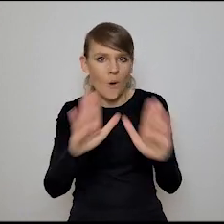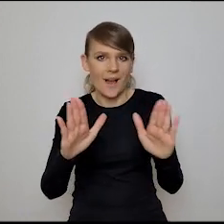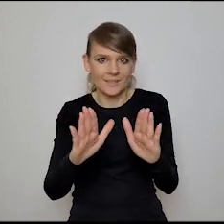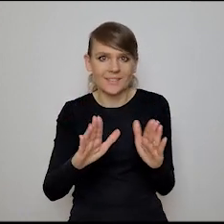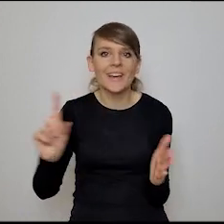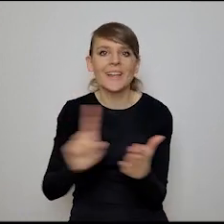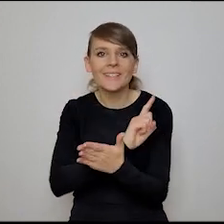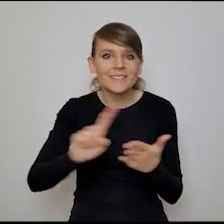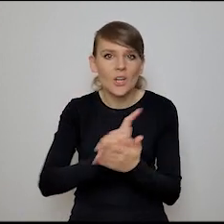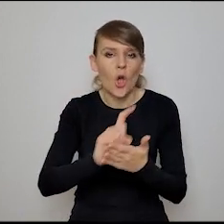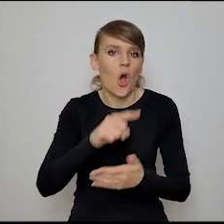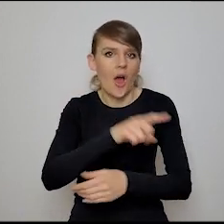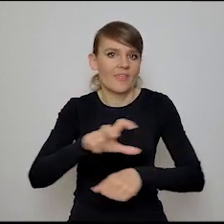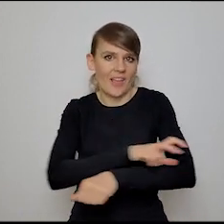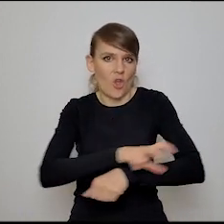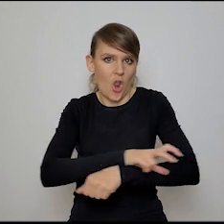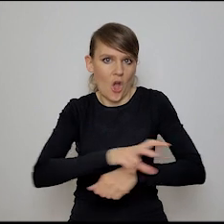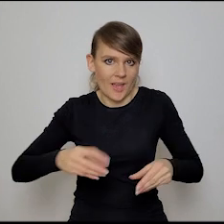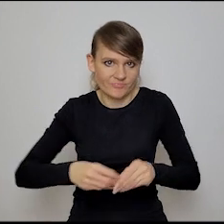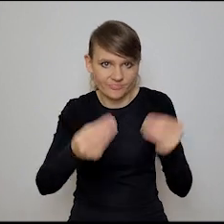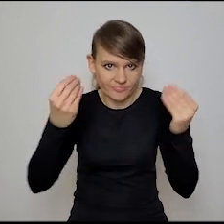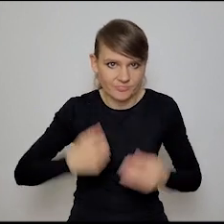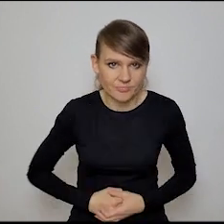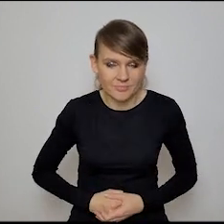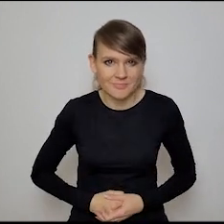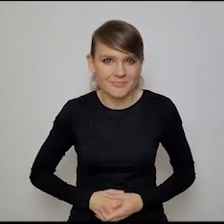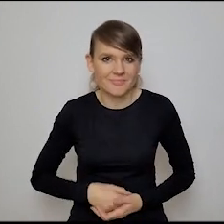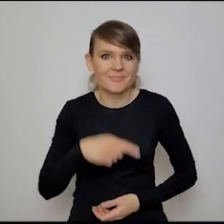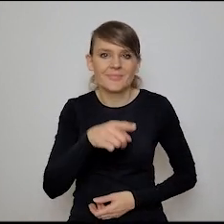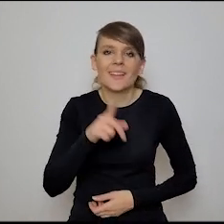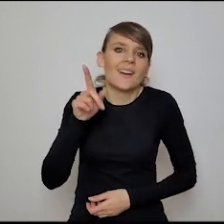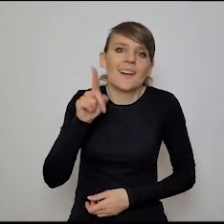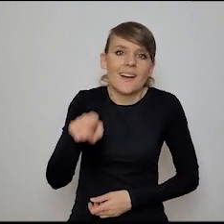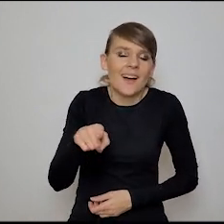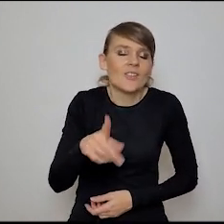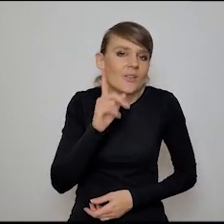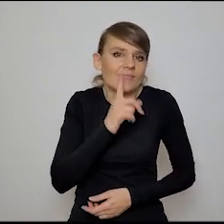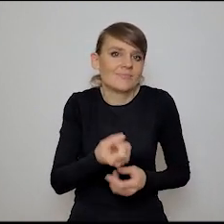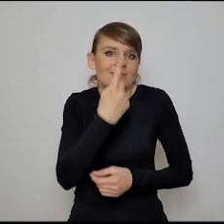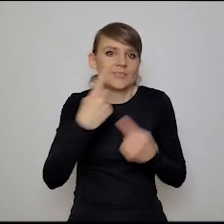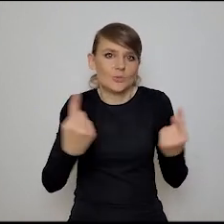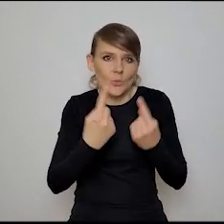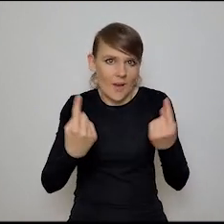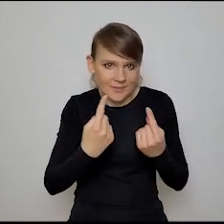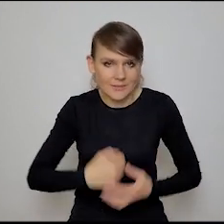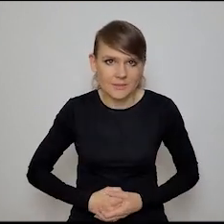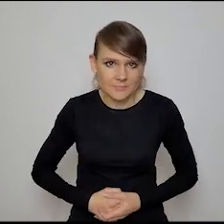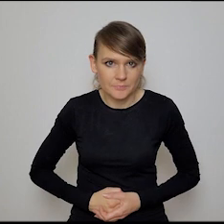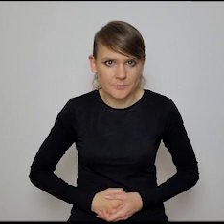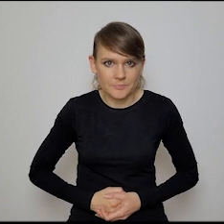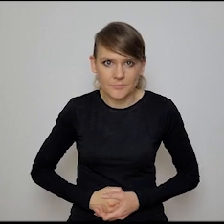technologizacji. To są ekstremalne, bo Heidegger też jest ekstremalnym przypadkiem, bo wiemy jak kończył.